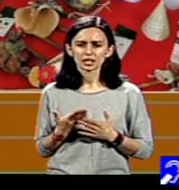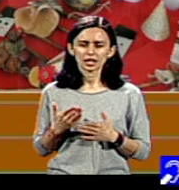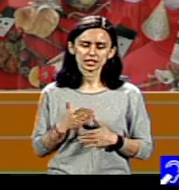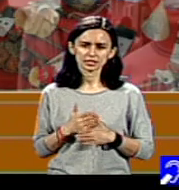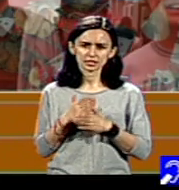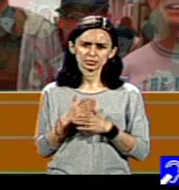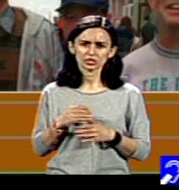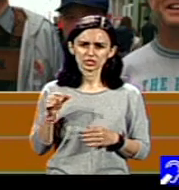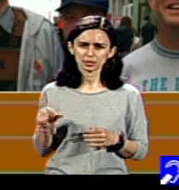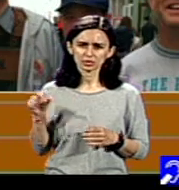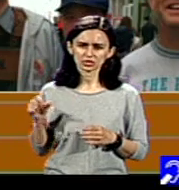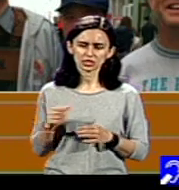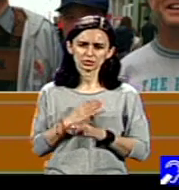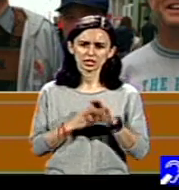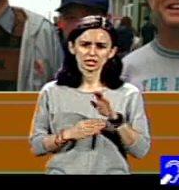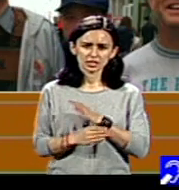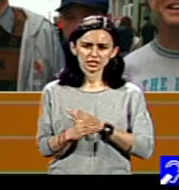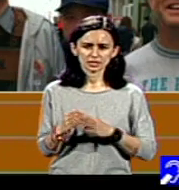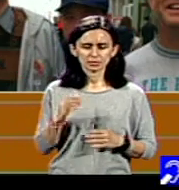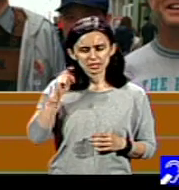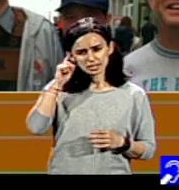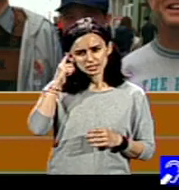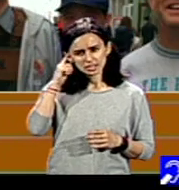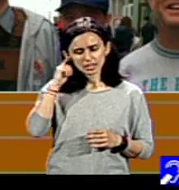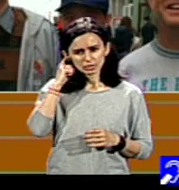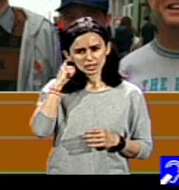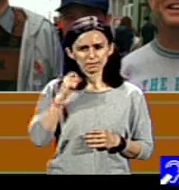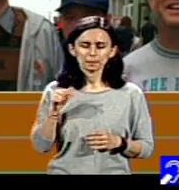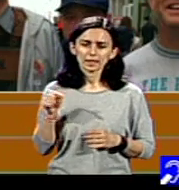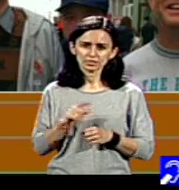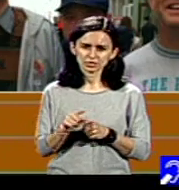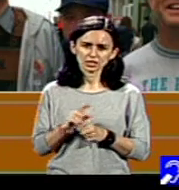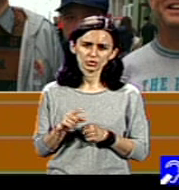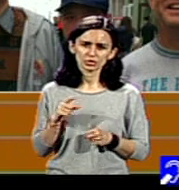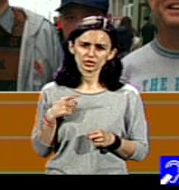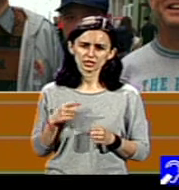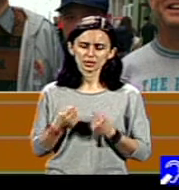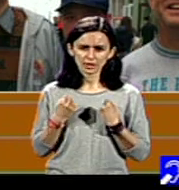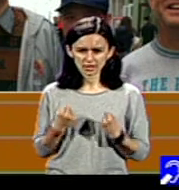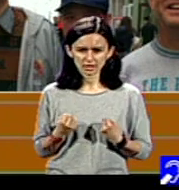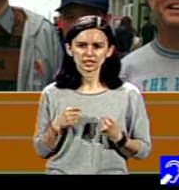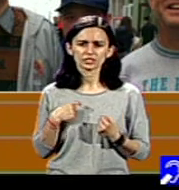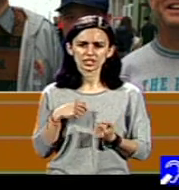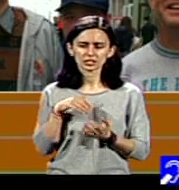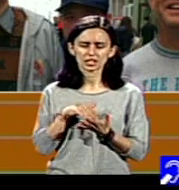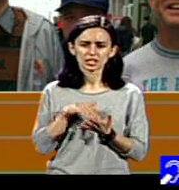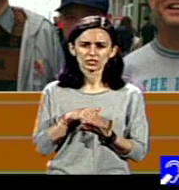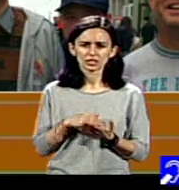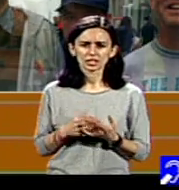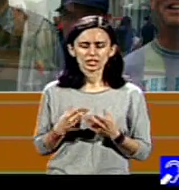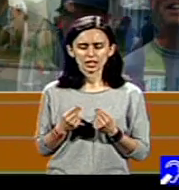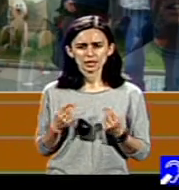sprijine persoana cu disabilități intelectuale. Deci lucrurile sunt mai complicate, e nevoie de mai multă